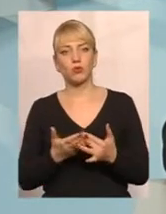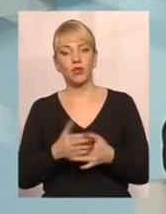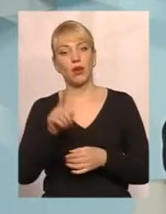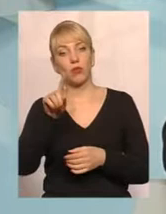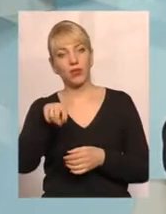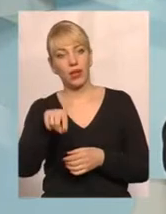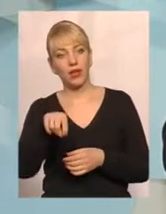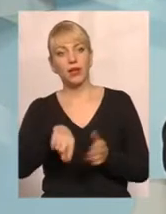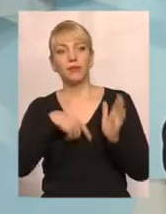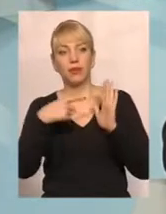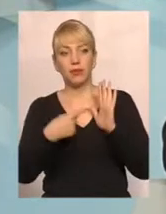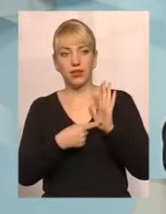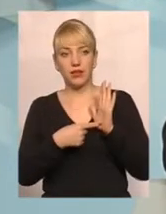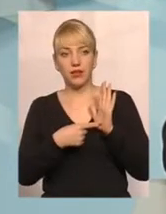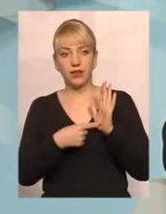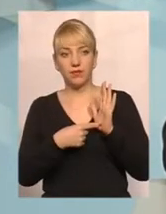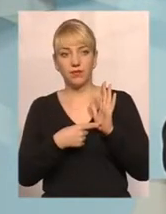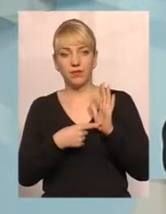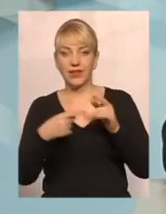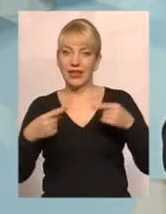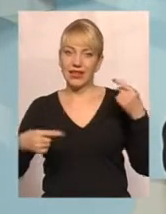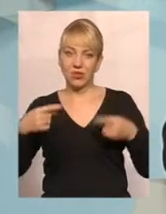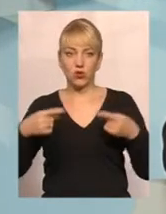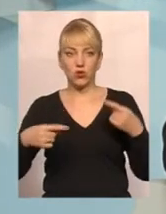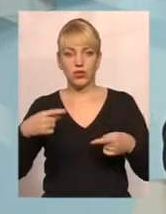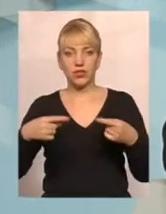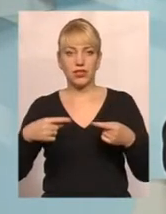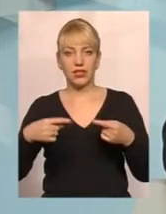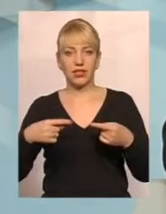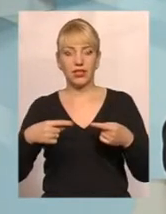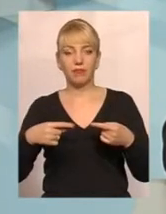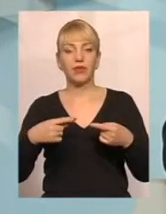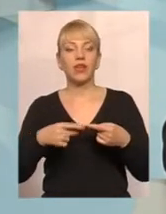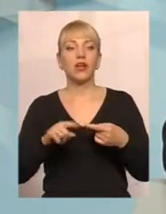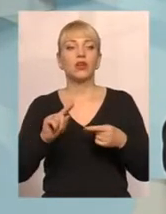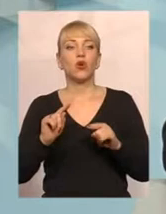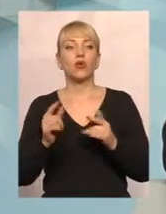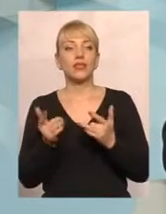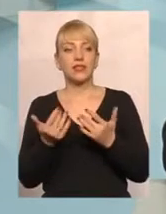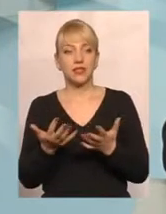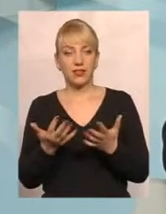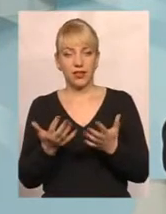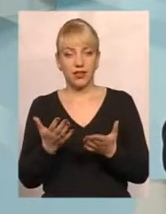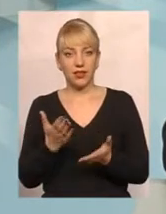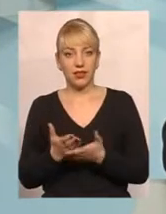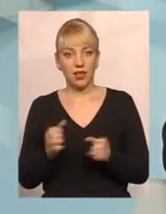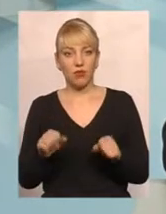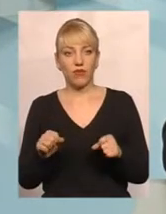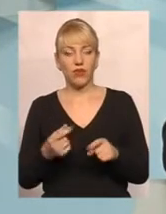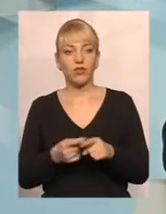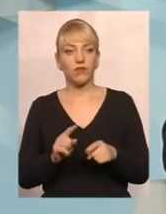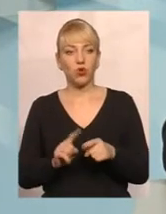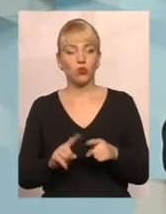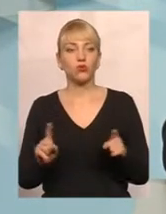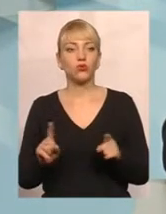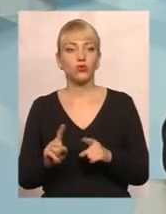питання, звичайно, дискусійне, воно не зря піднімається, оскільки є ймовірність того, що